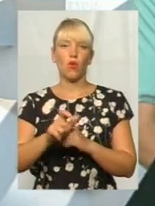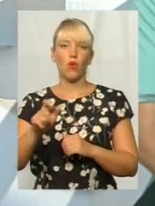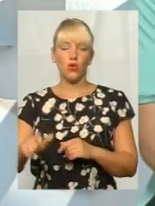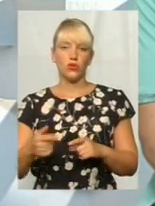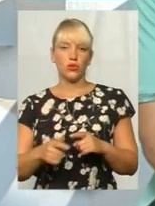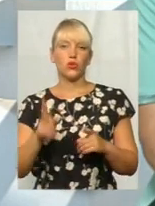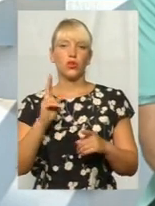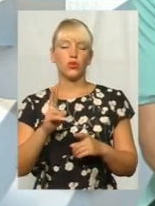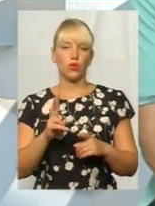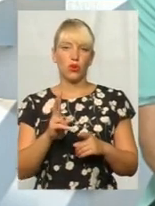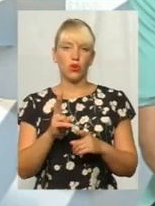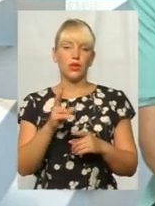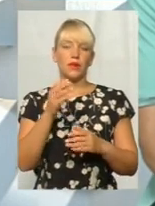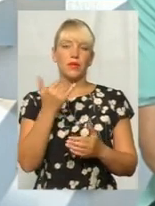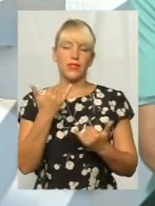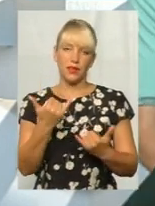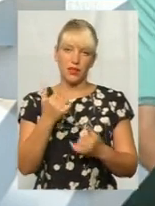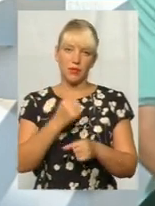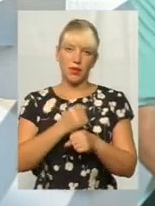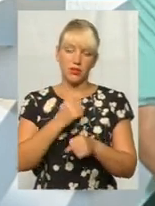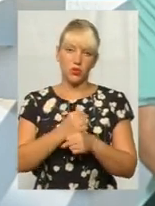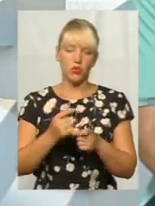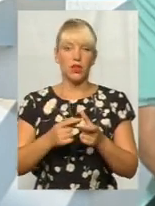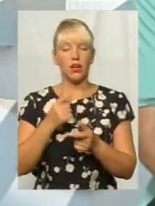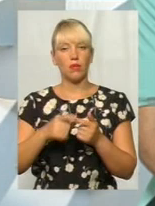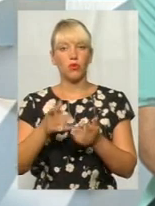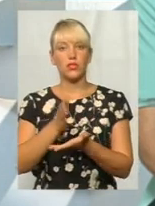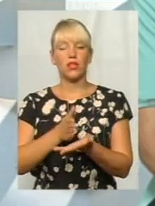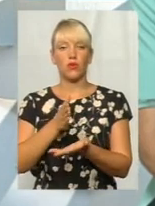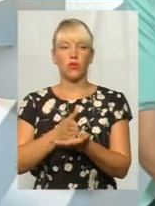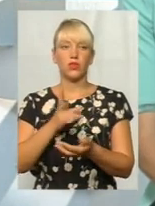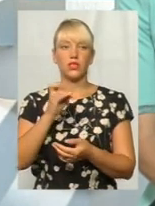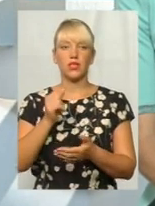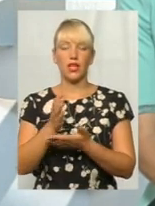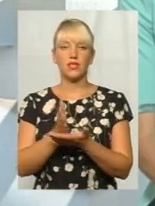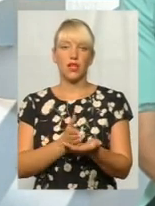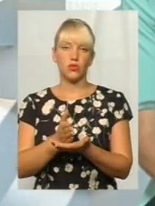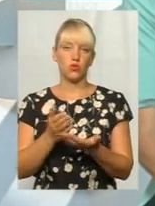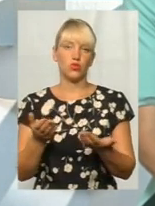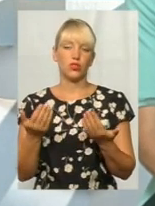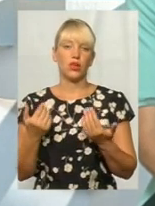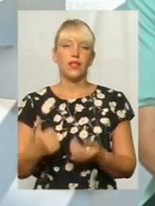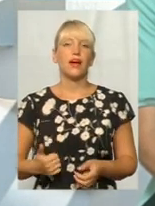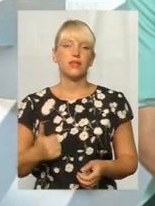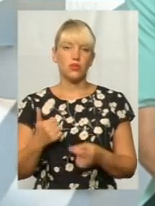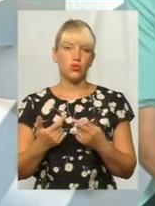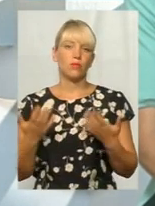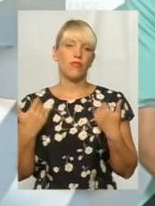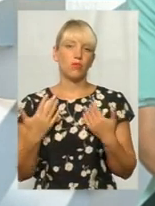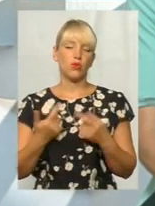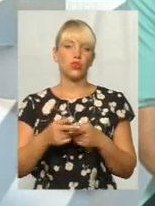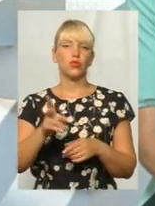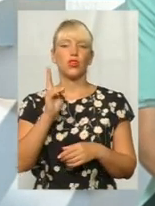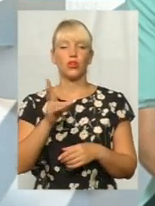тих, хто нині працює або ж знаходиться на заслуженому відпочинку. І тих, хто